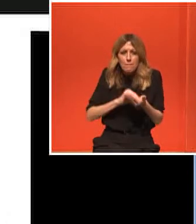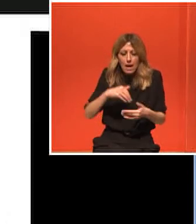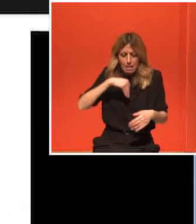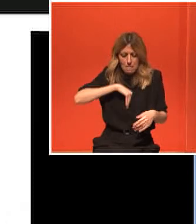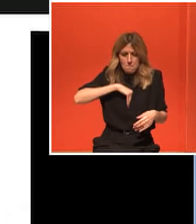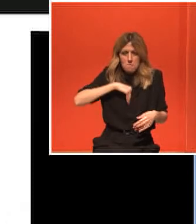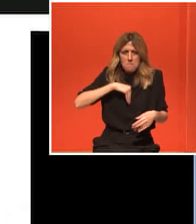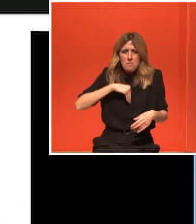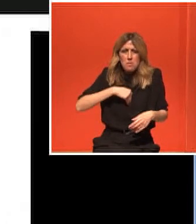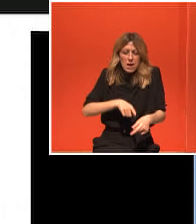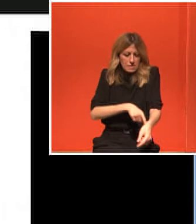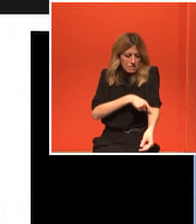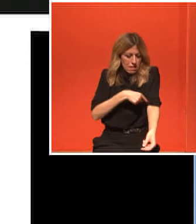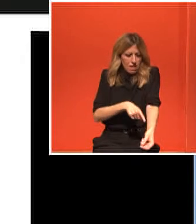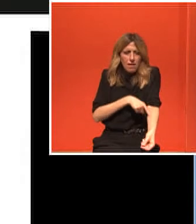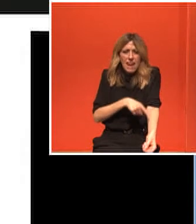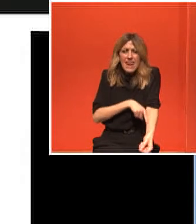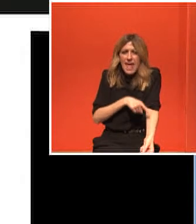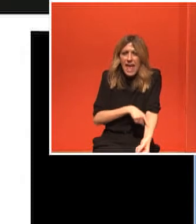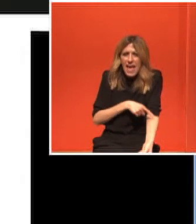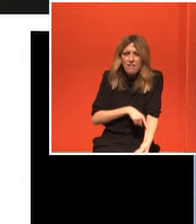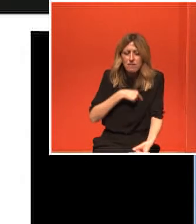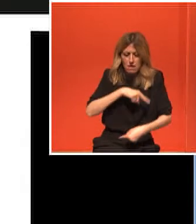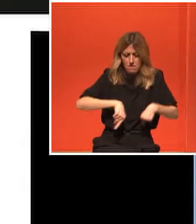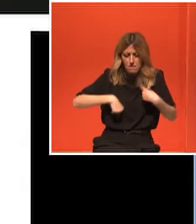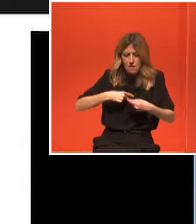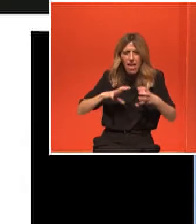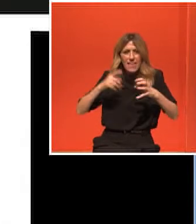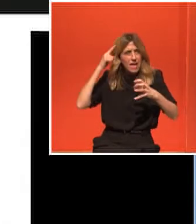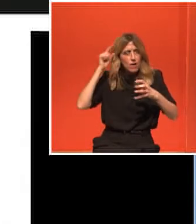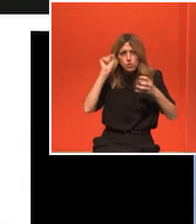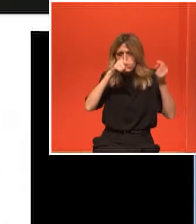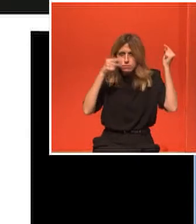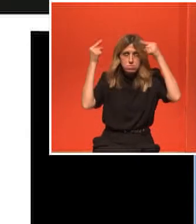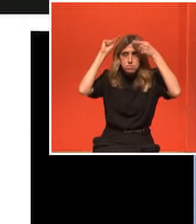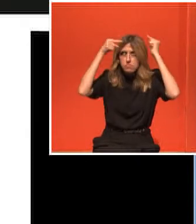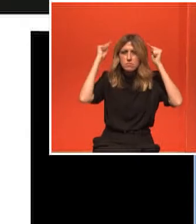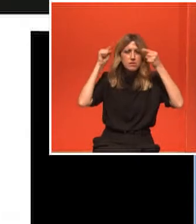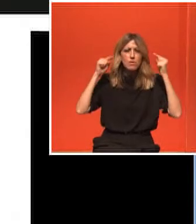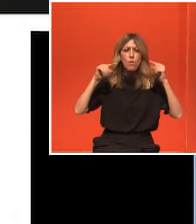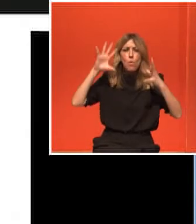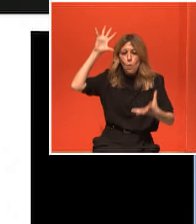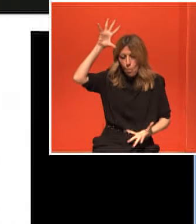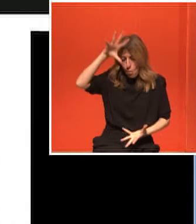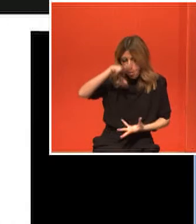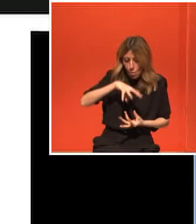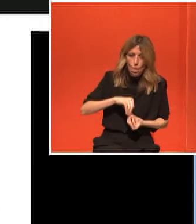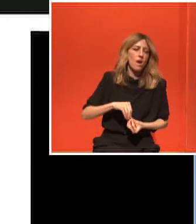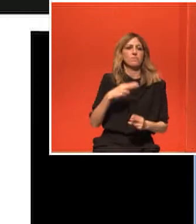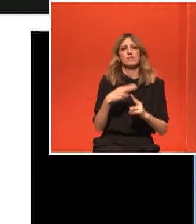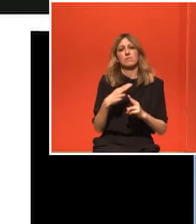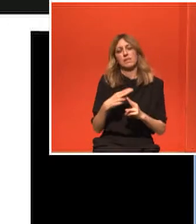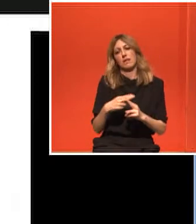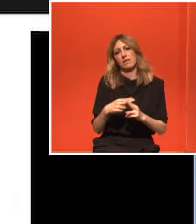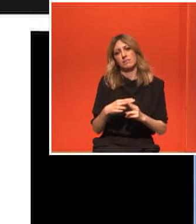νευροενδορφίνες και με νευρομεταφυβαστές. Όλα αυτά επιδρούν σε αυτό που ερχόμαστε και λέμε